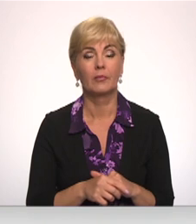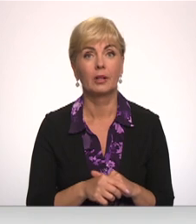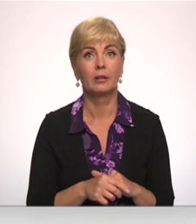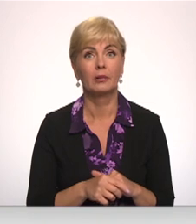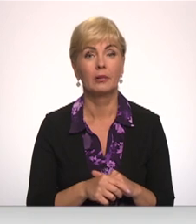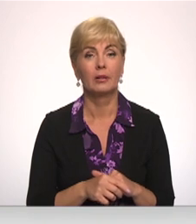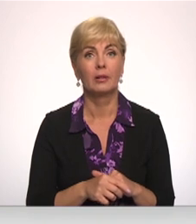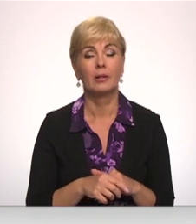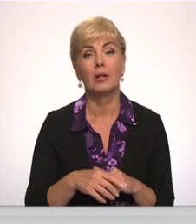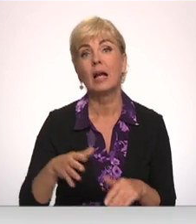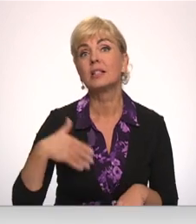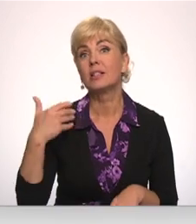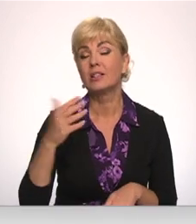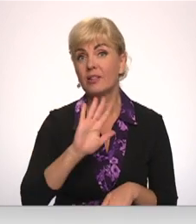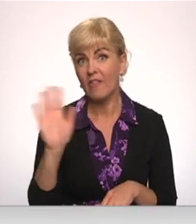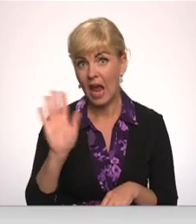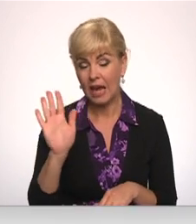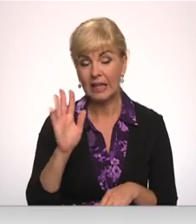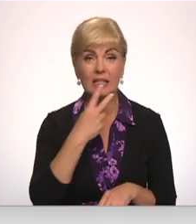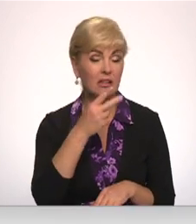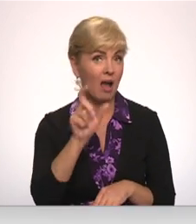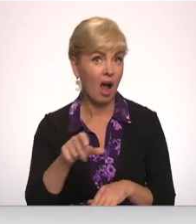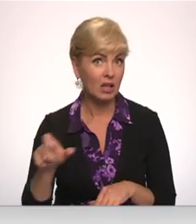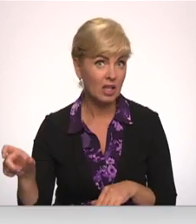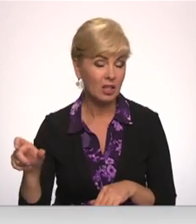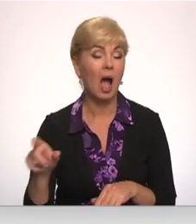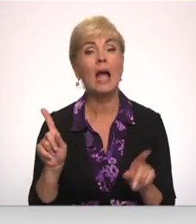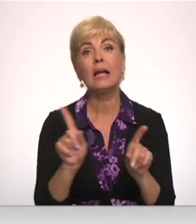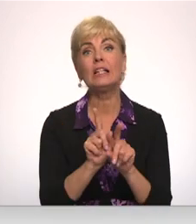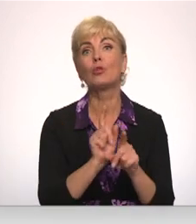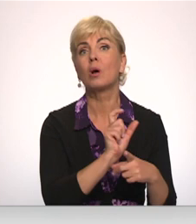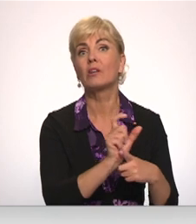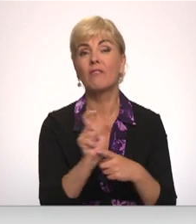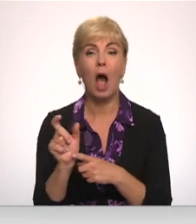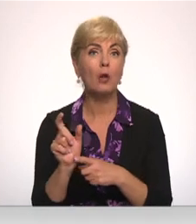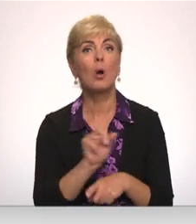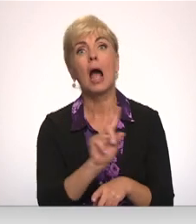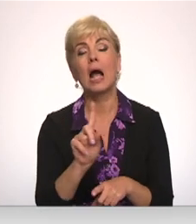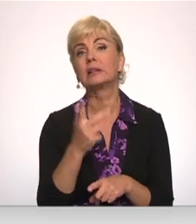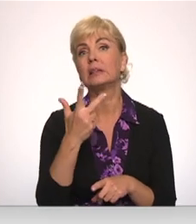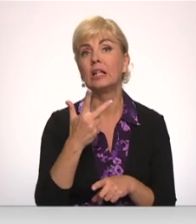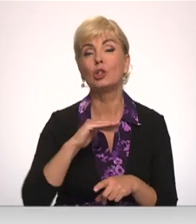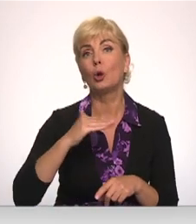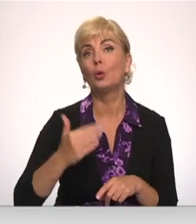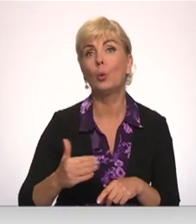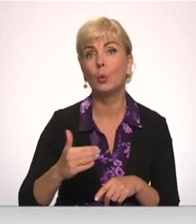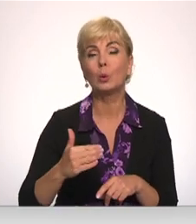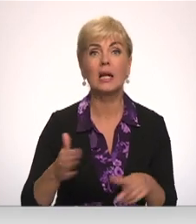Jā, sveika, Ando un skatītāji! Vispirms īsos vārdos par to, kas ir trīs jūru samits.